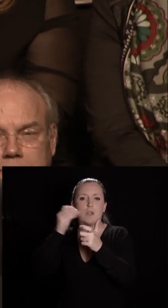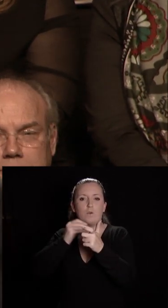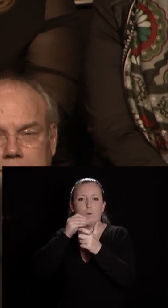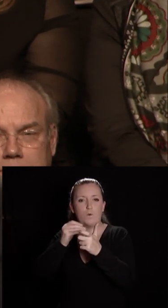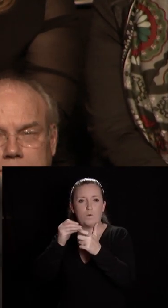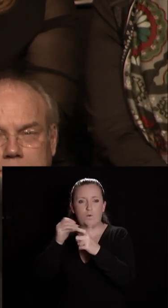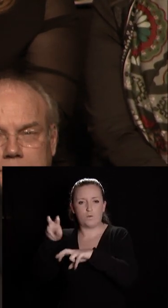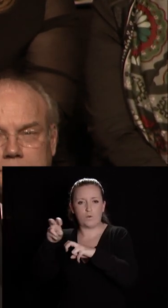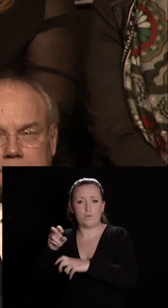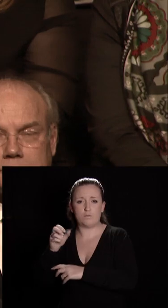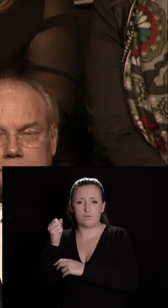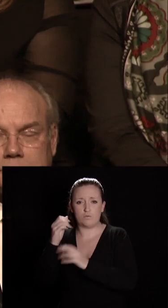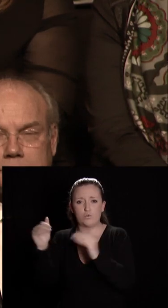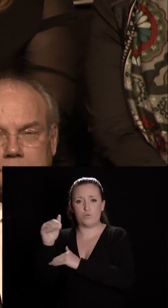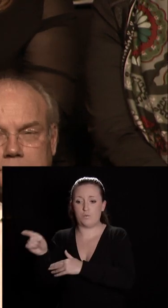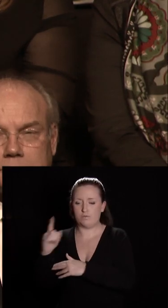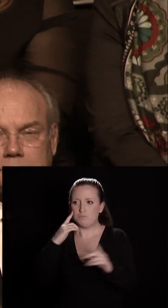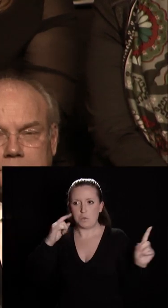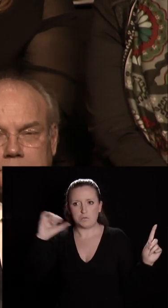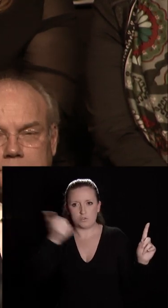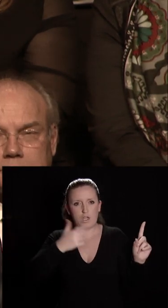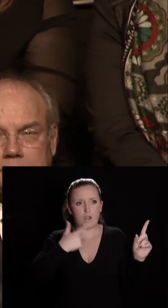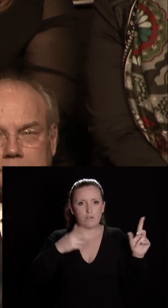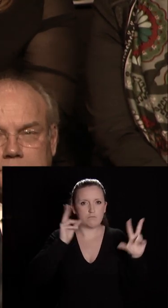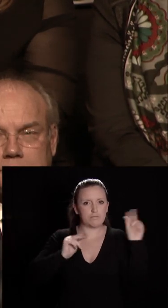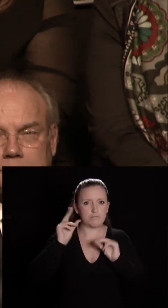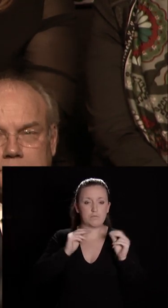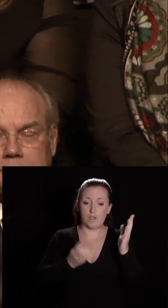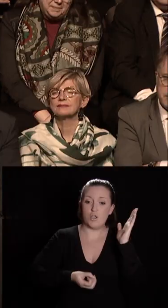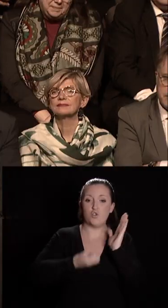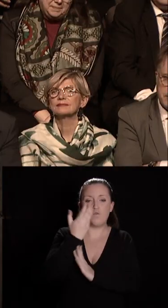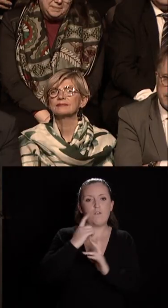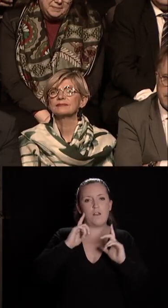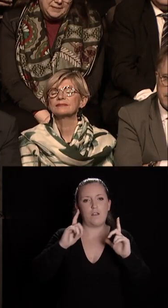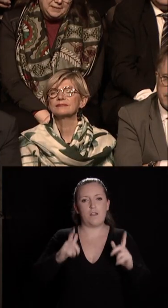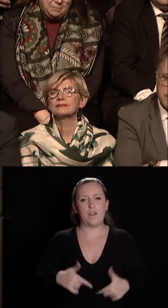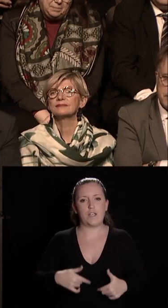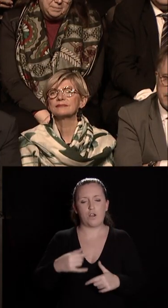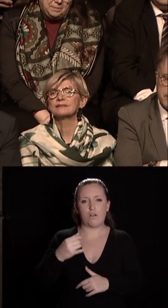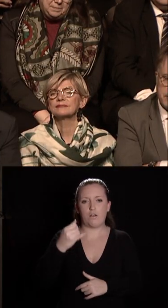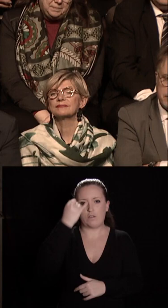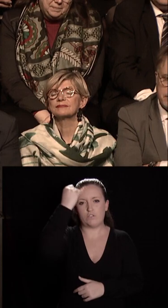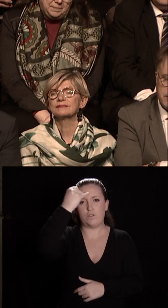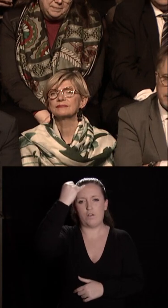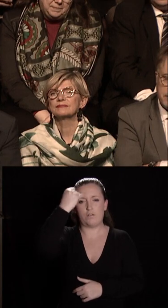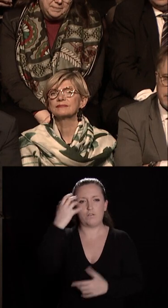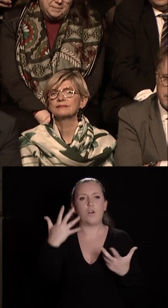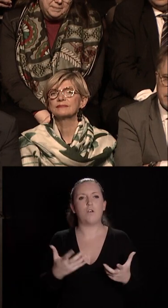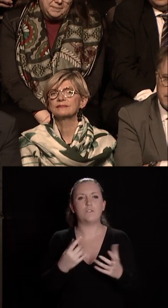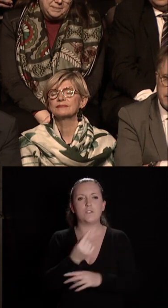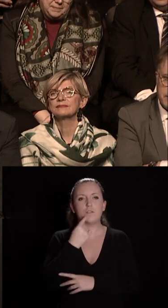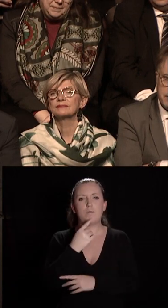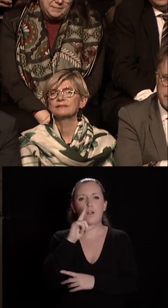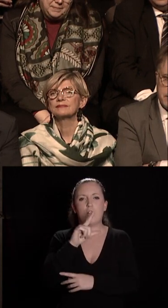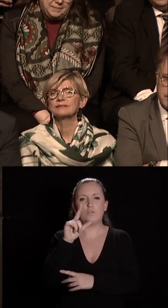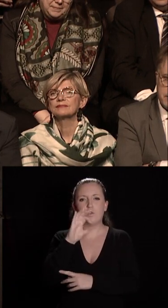désormais entendu parler, ou je l'espère, de nouvelles écoles d'ingénieurs. Oui, je voudrais vous parler rapidement d'OSEO, une